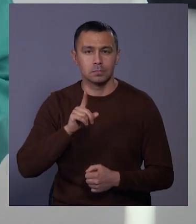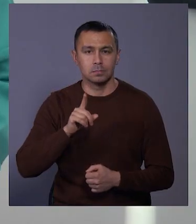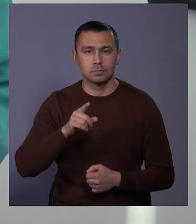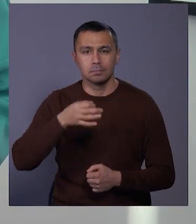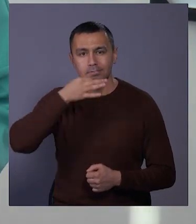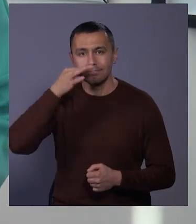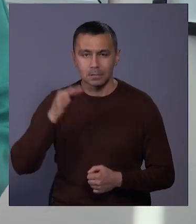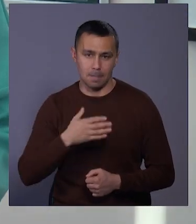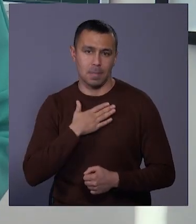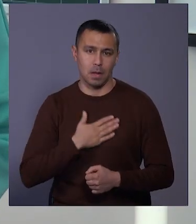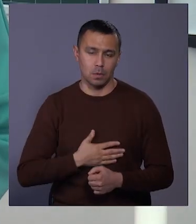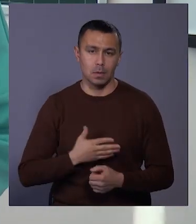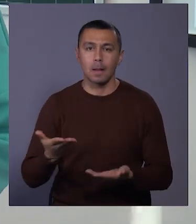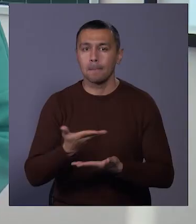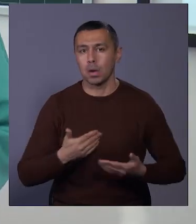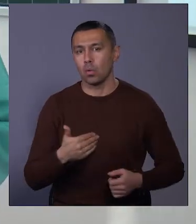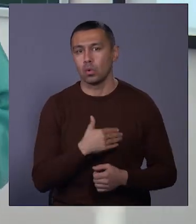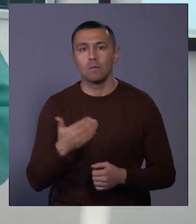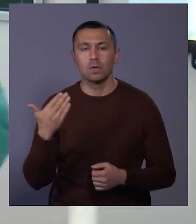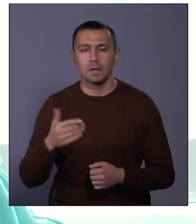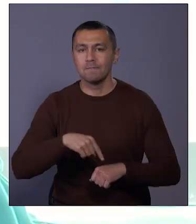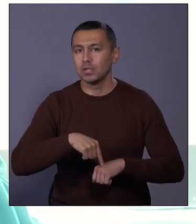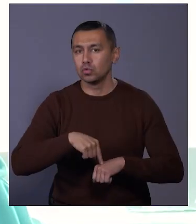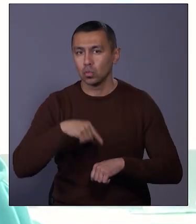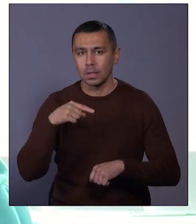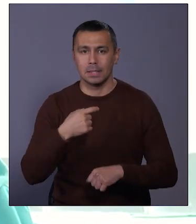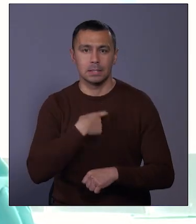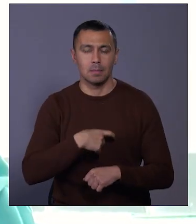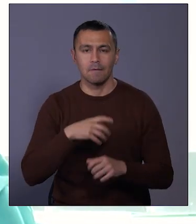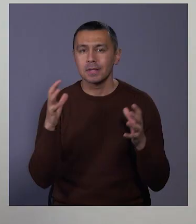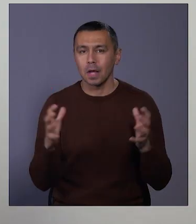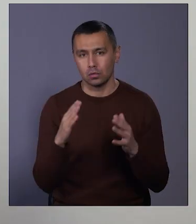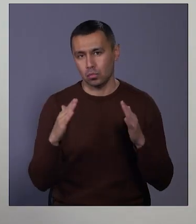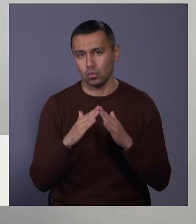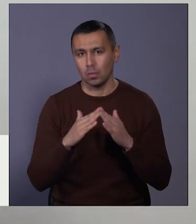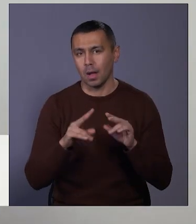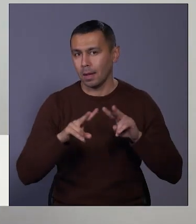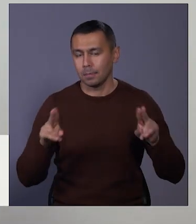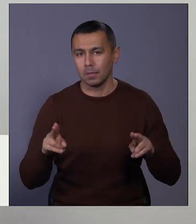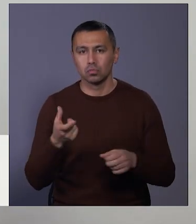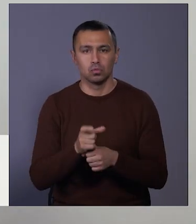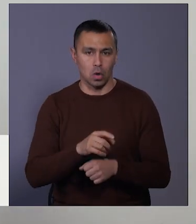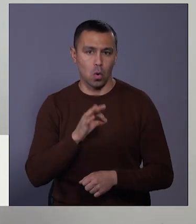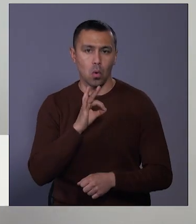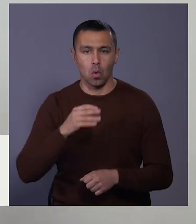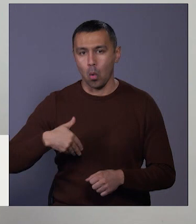і приємно. Ми хочемо, щоб вони відчули себе з затишкою вдома. Вона дуже поживна і